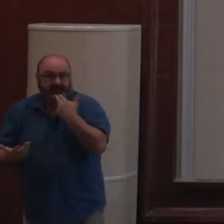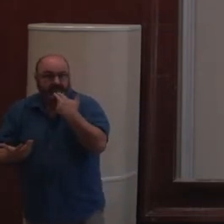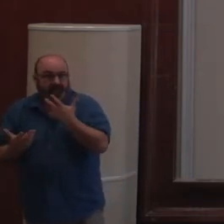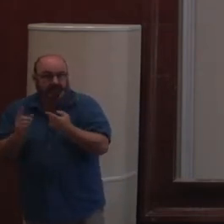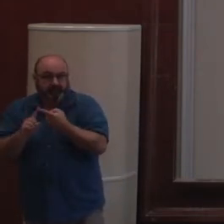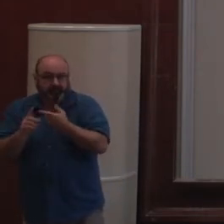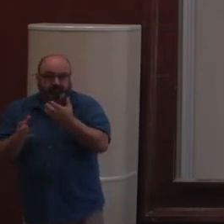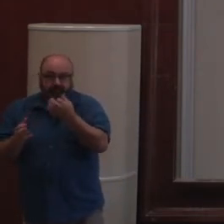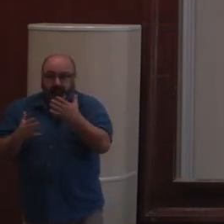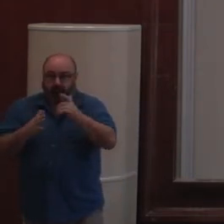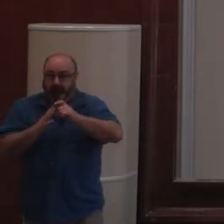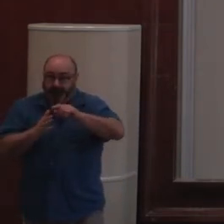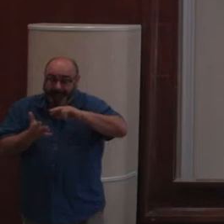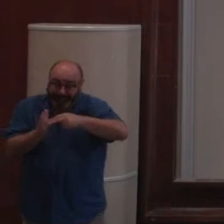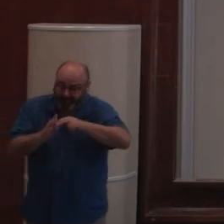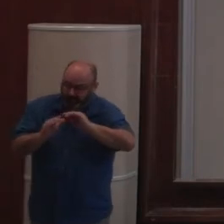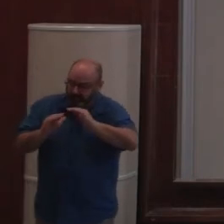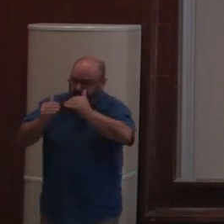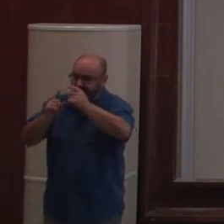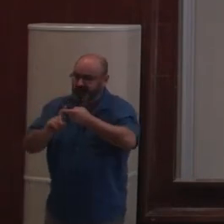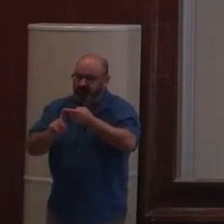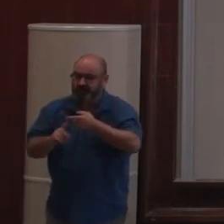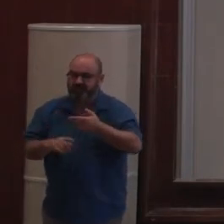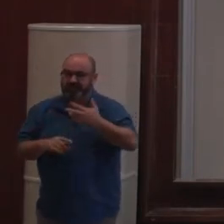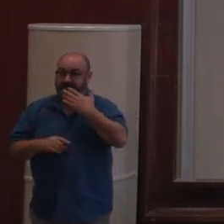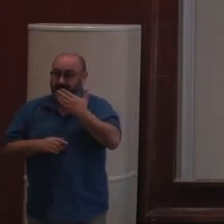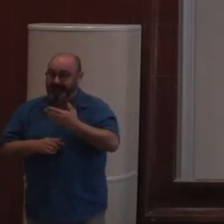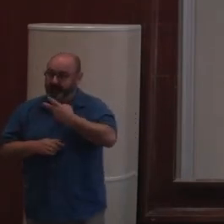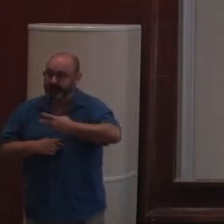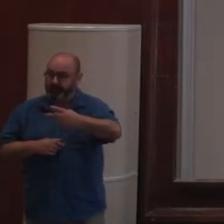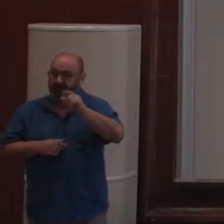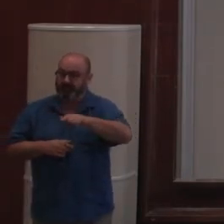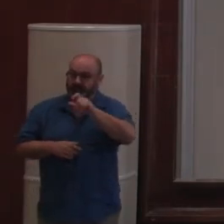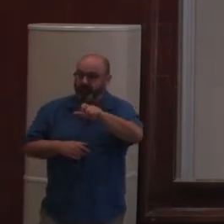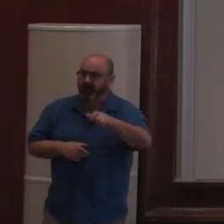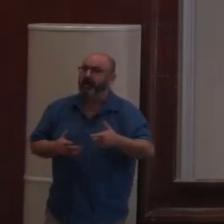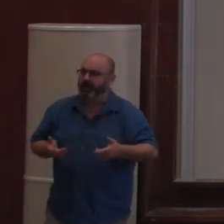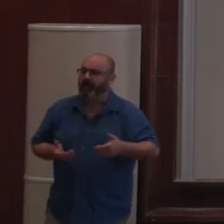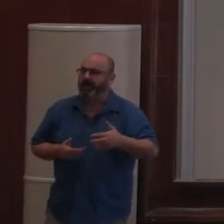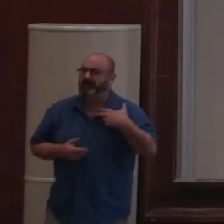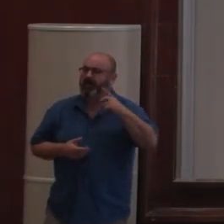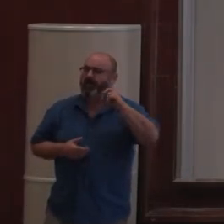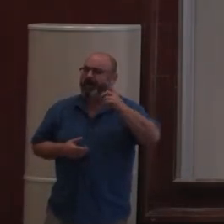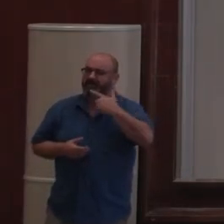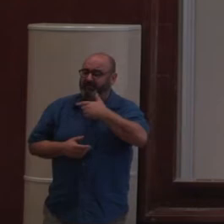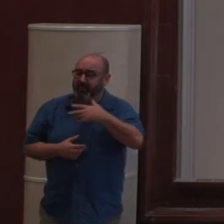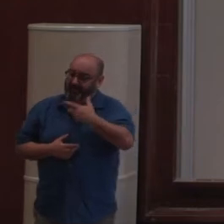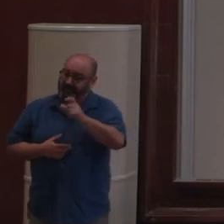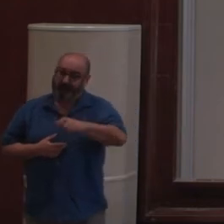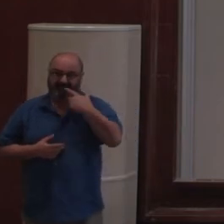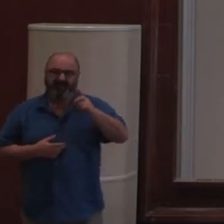Et de toute façon, effectivement, les gens, maintenant, quand même, ils vont dire, ah ben oui, Drupal, je connais, mon père, il travaille avec.